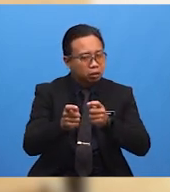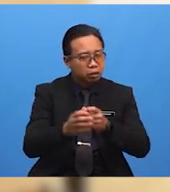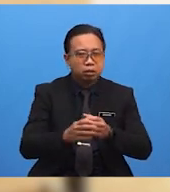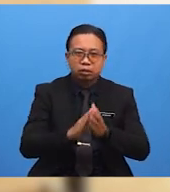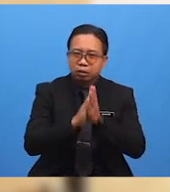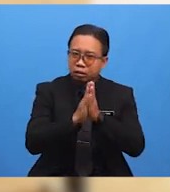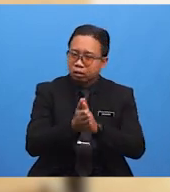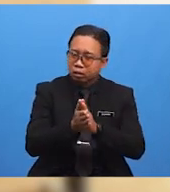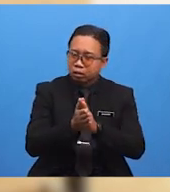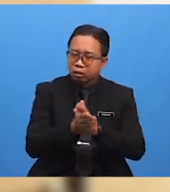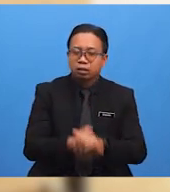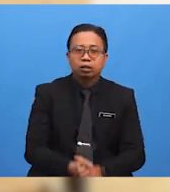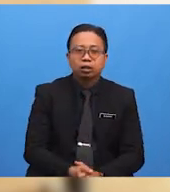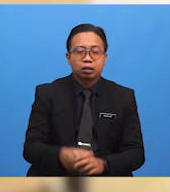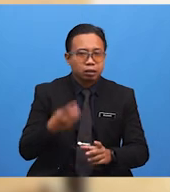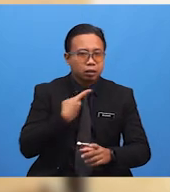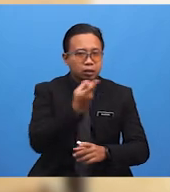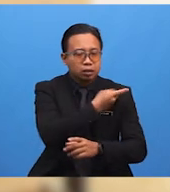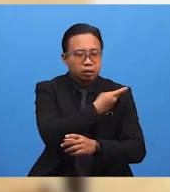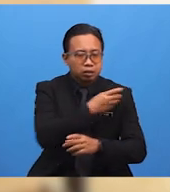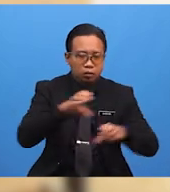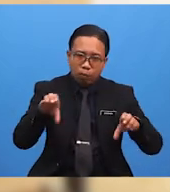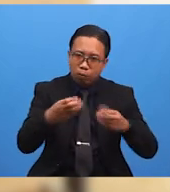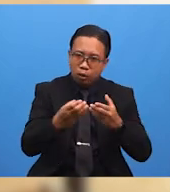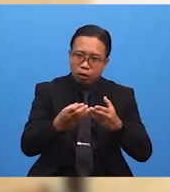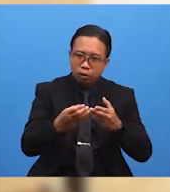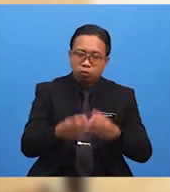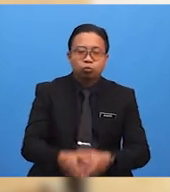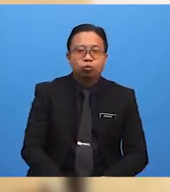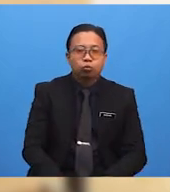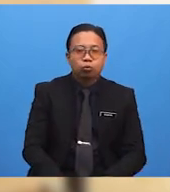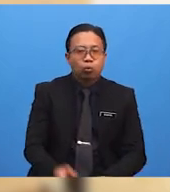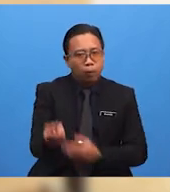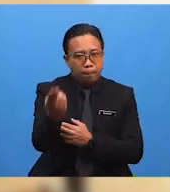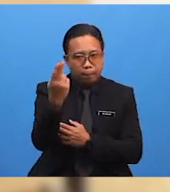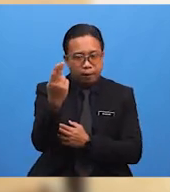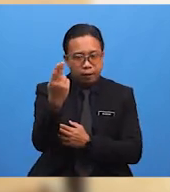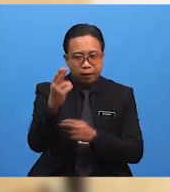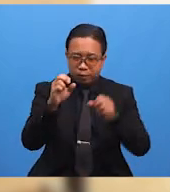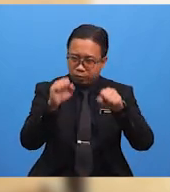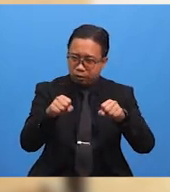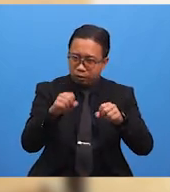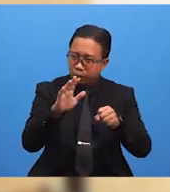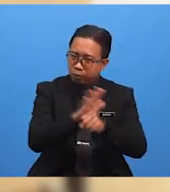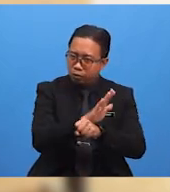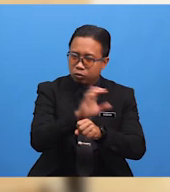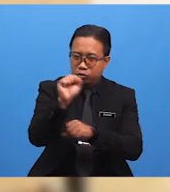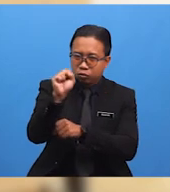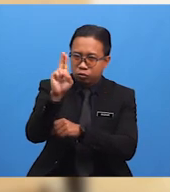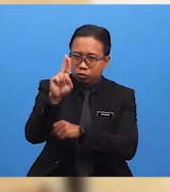Rehlah yang kita lakukan ini Berupaya memenuhi tuntutan sunnah